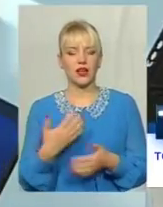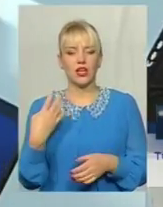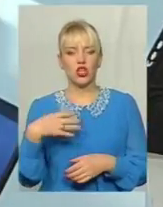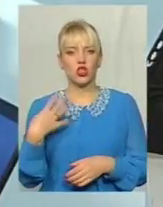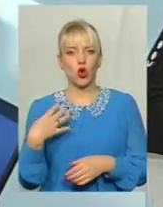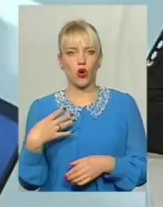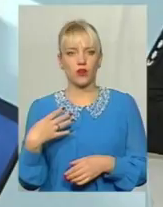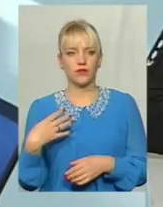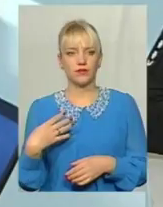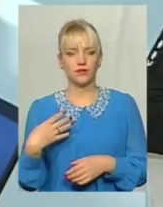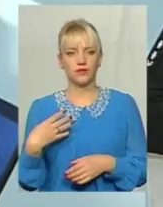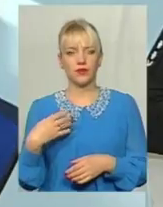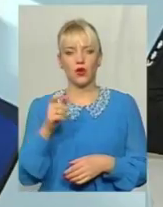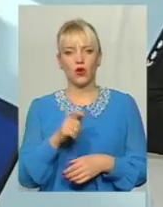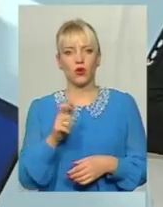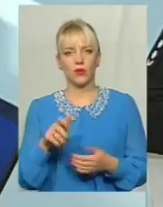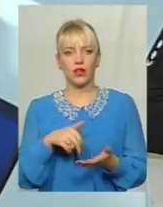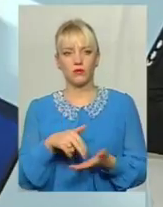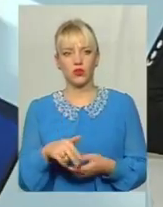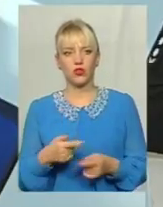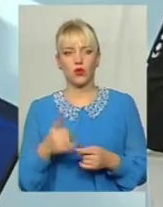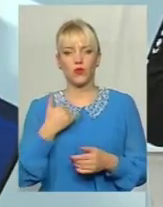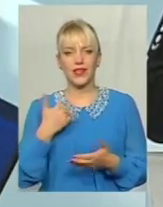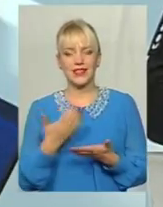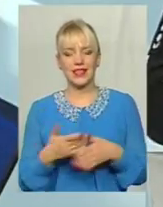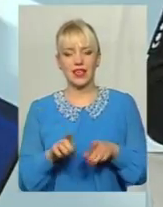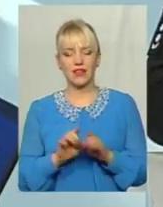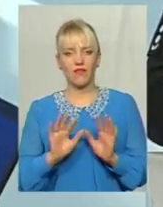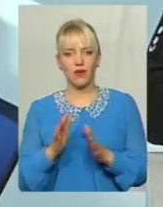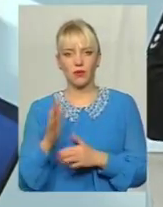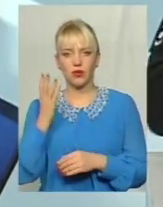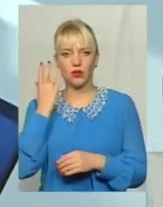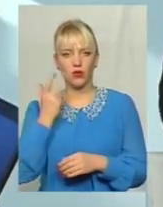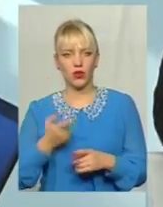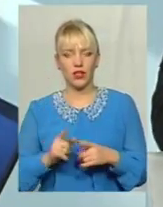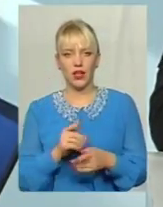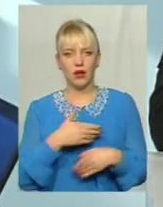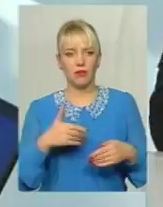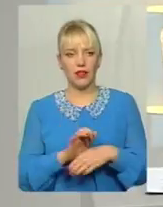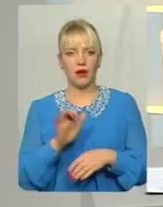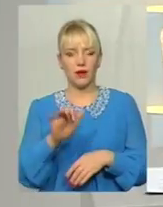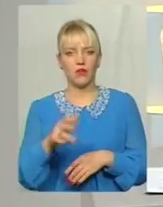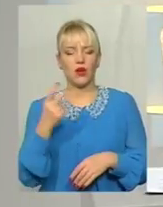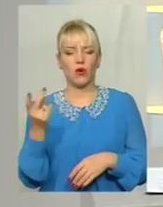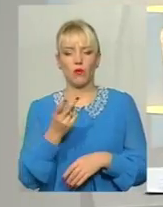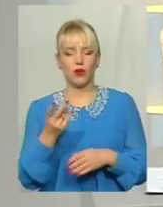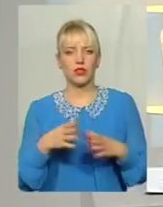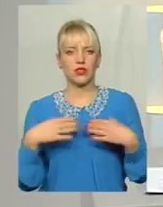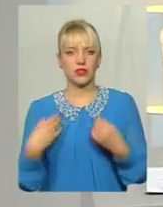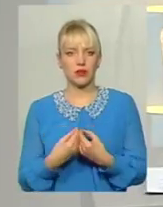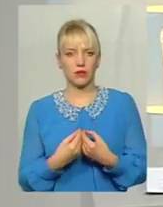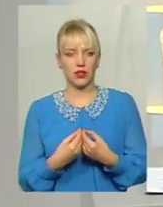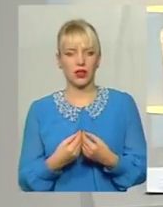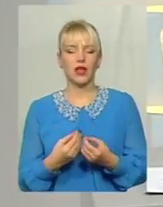громадян прийшли У нас є випадки, коли направляємо обох членів сім'ї для проходження цієї